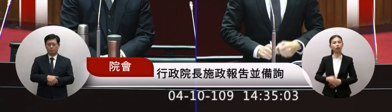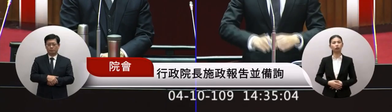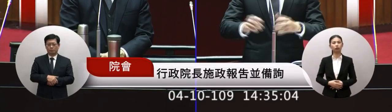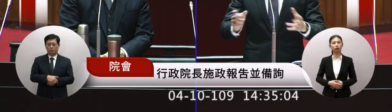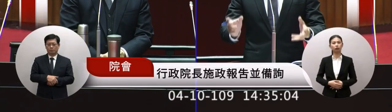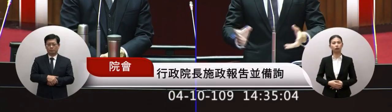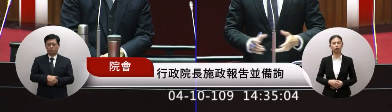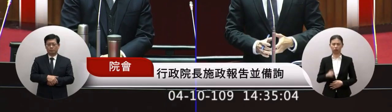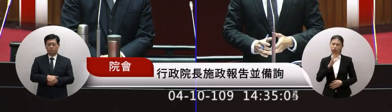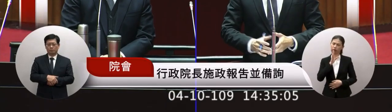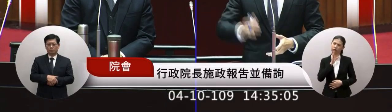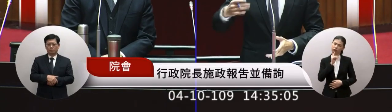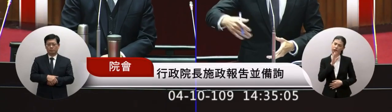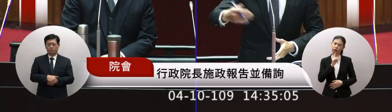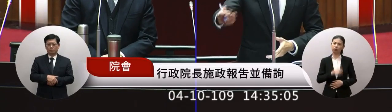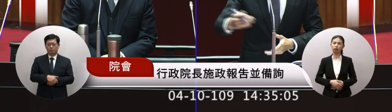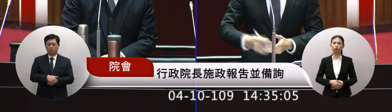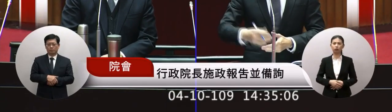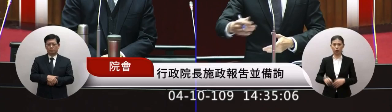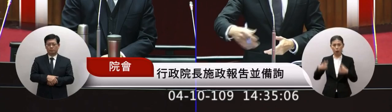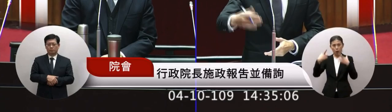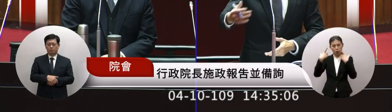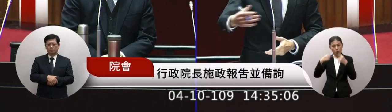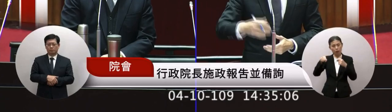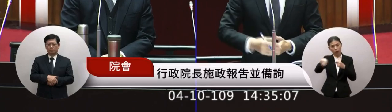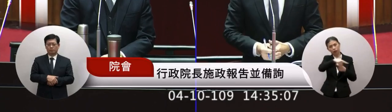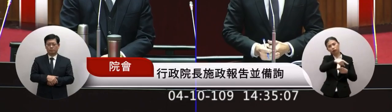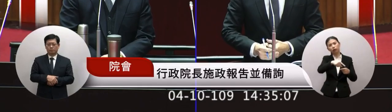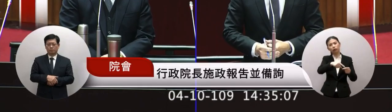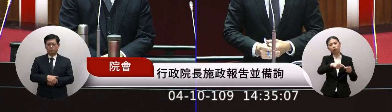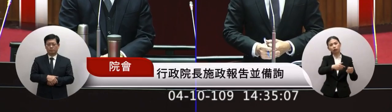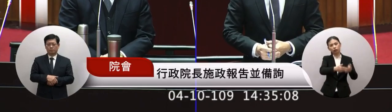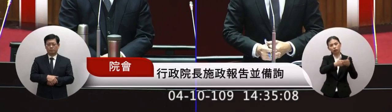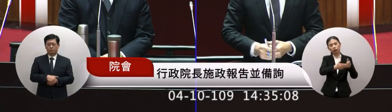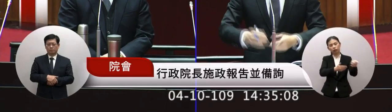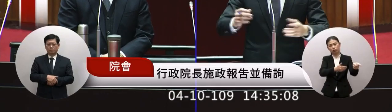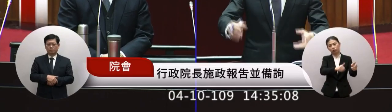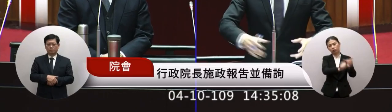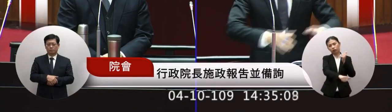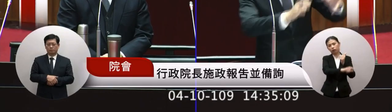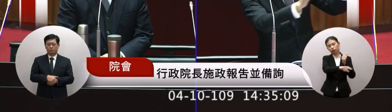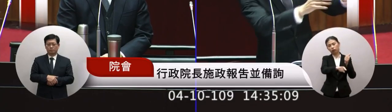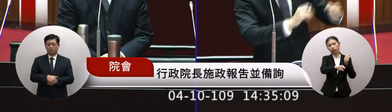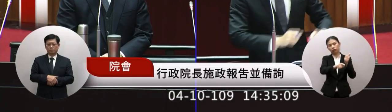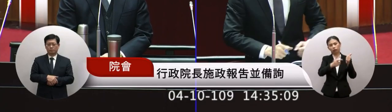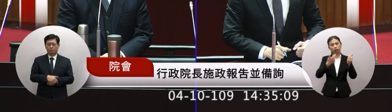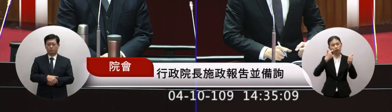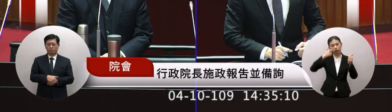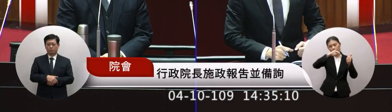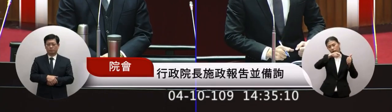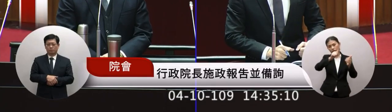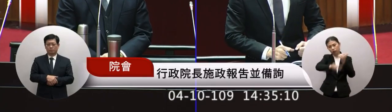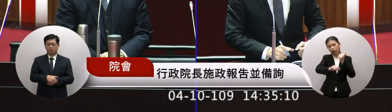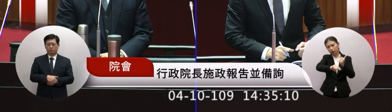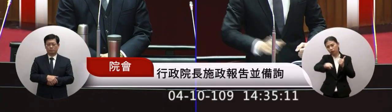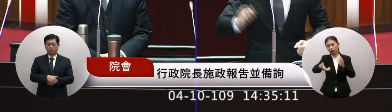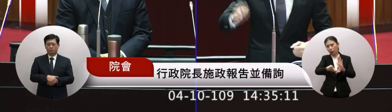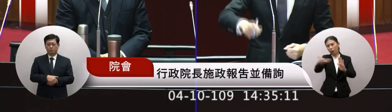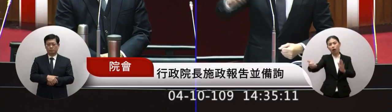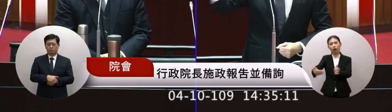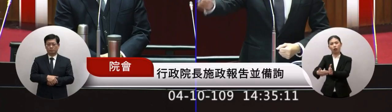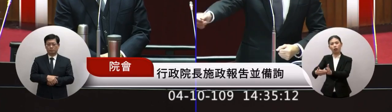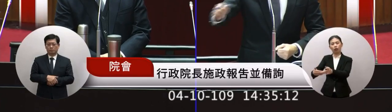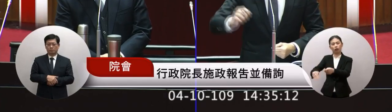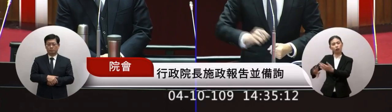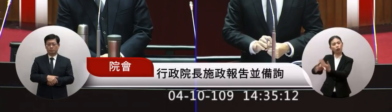教民這就是很奇怪因為他的原生他也有可能他的原生是中華人民共和國但是他到另外一個國家移民之後